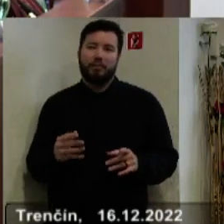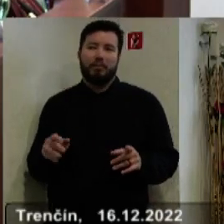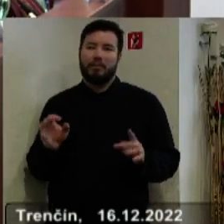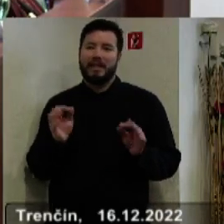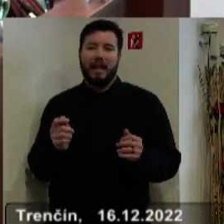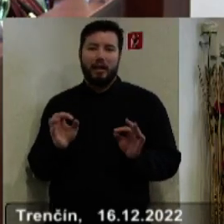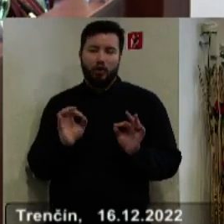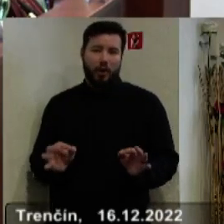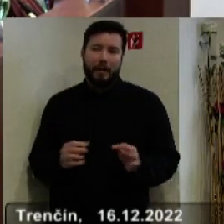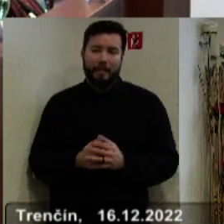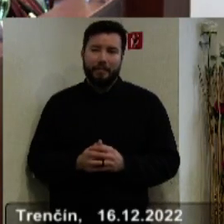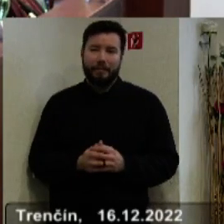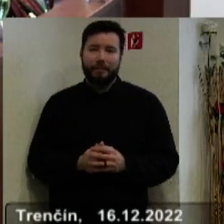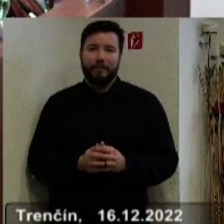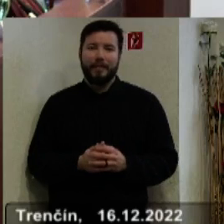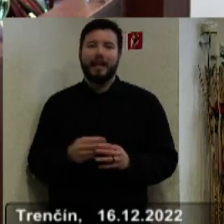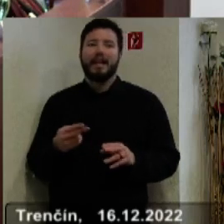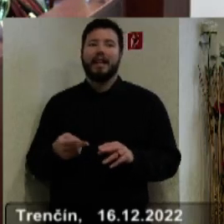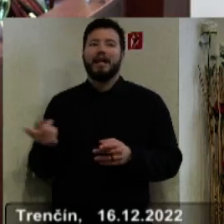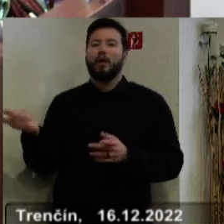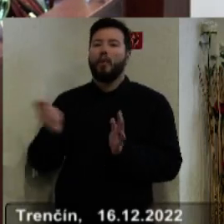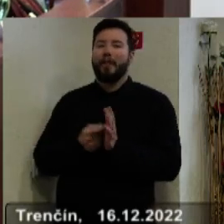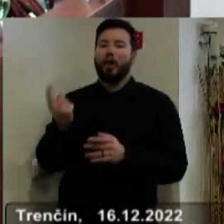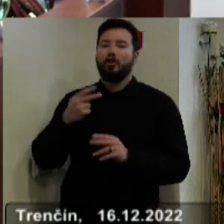týchto, týchto komodit. Tieto cez štátne SPP